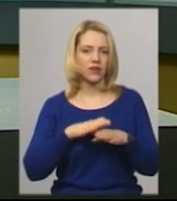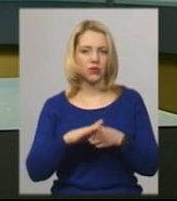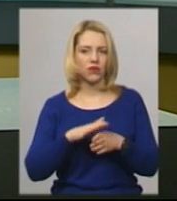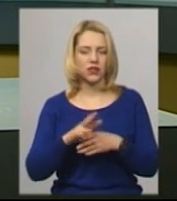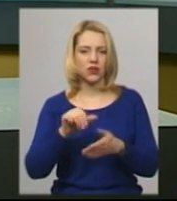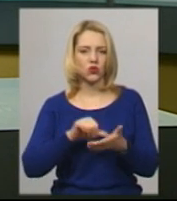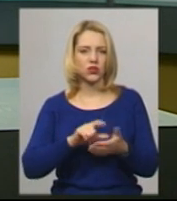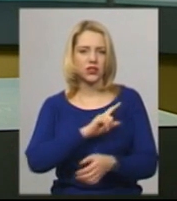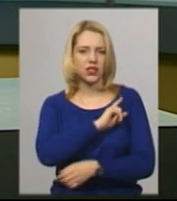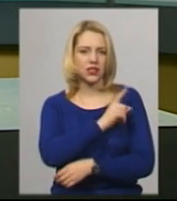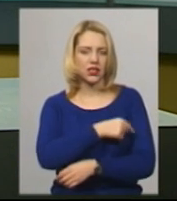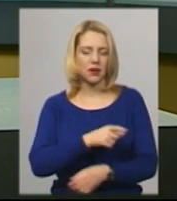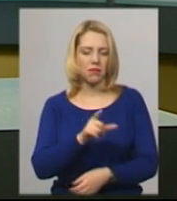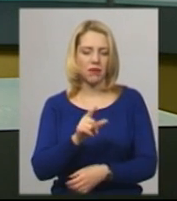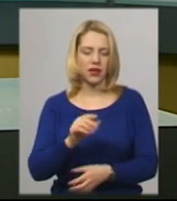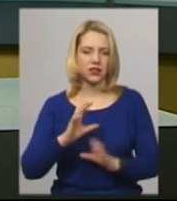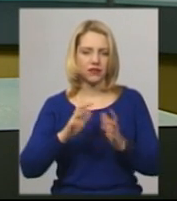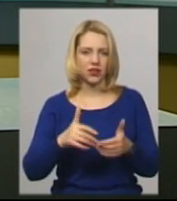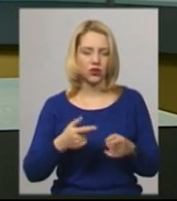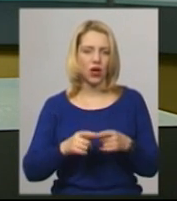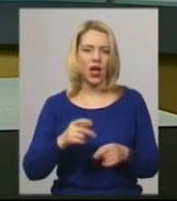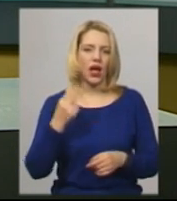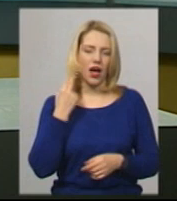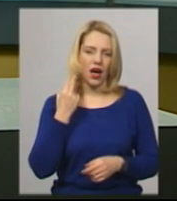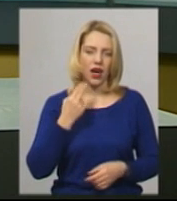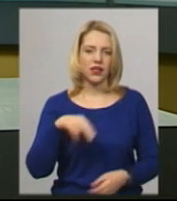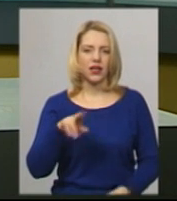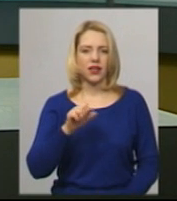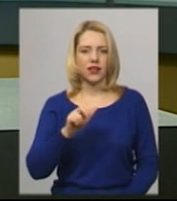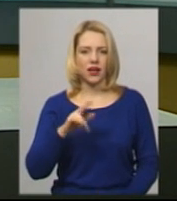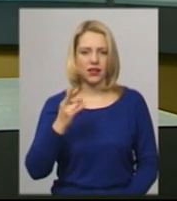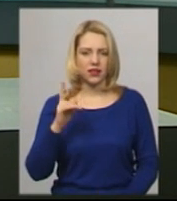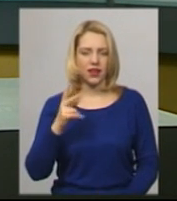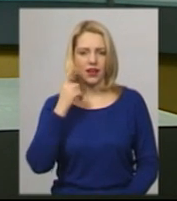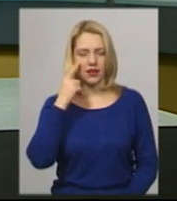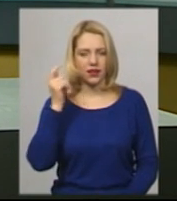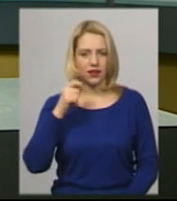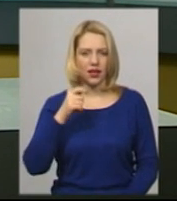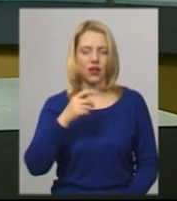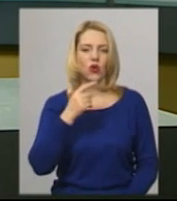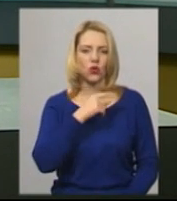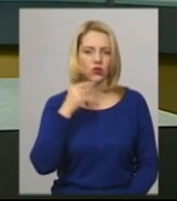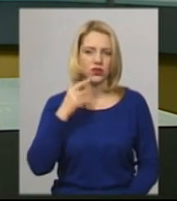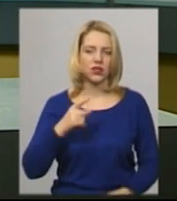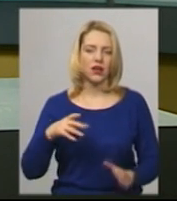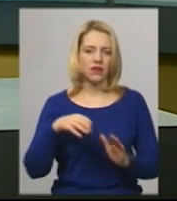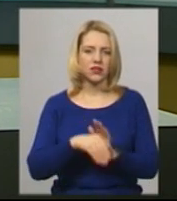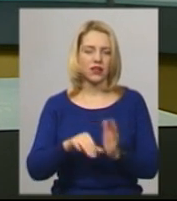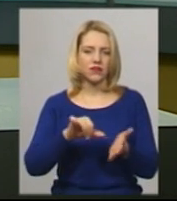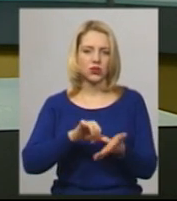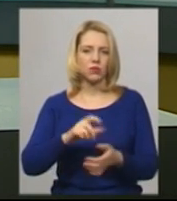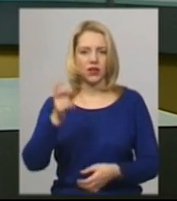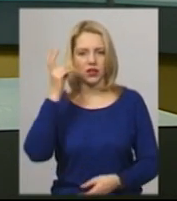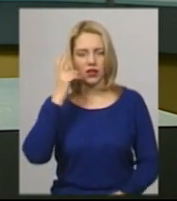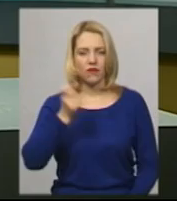найсильніших пар світу з Англії, Данії, Італії, Росії та Китаю. У складі збірної України виступали танцюристи з Києва,